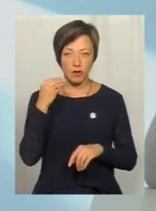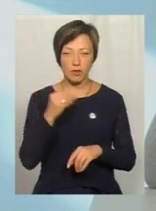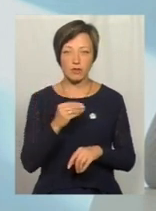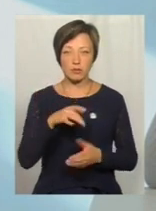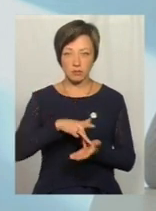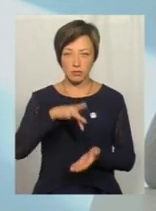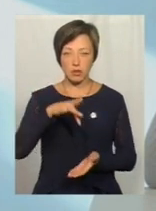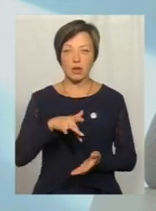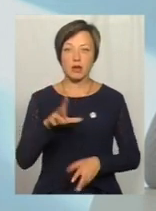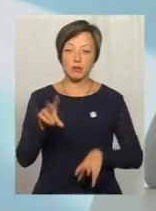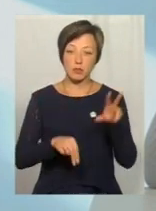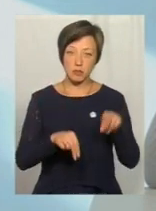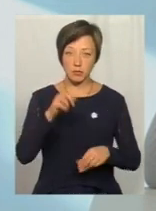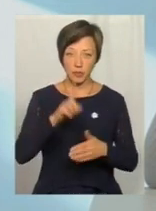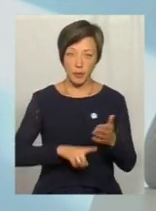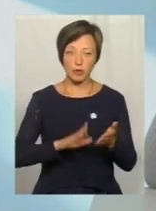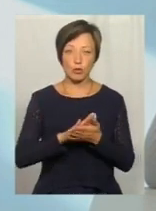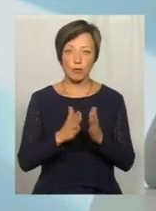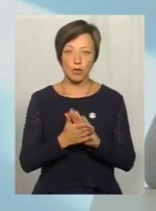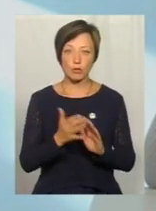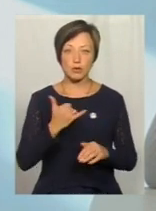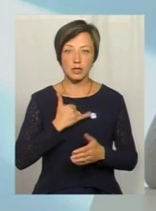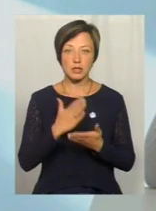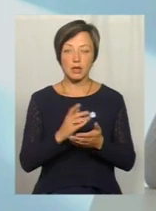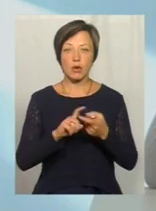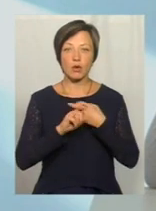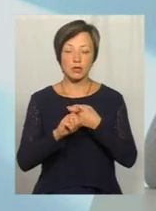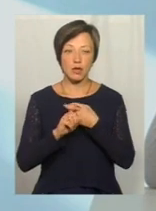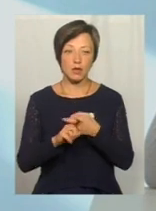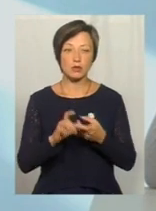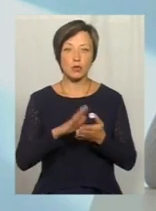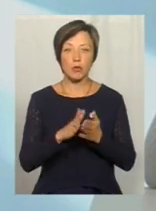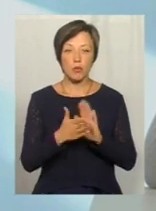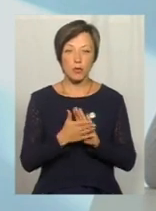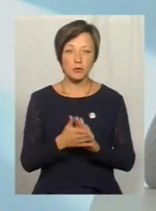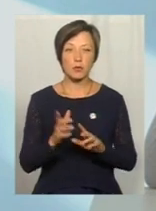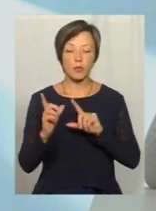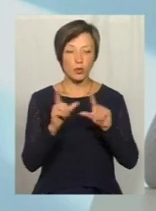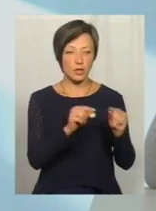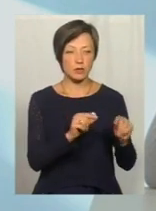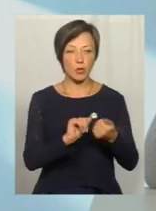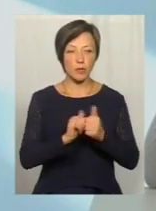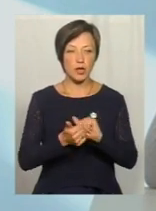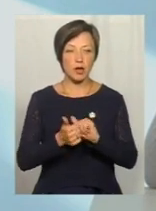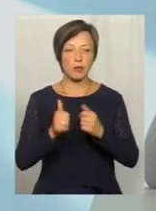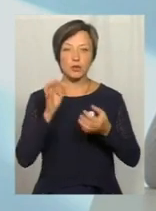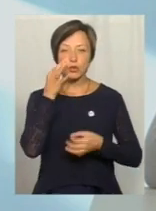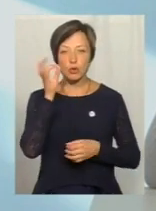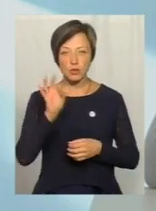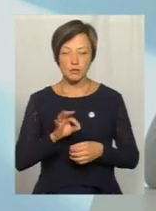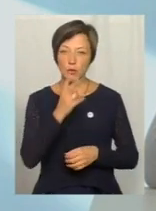Маємо надію і сподівання, що ми домовимося, в нас вже є контакти, домовимося і поїдемо, обміняємося досвідом,